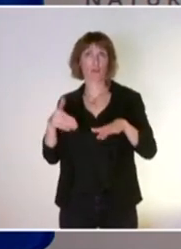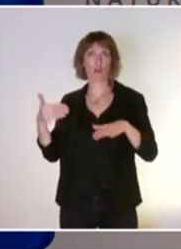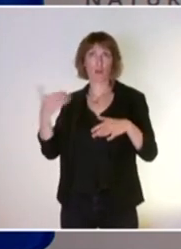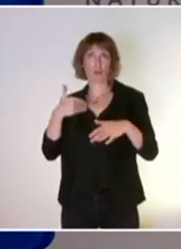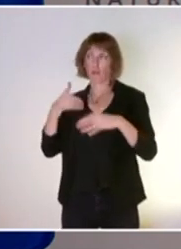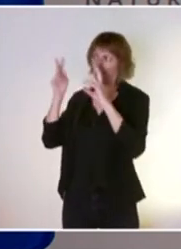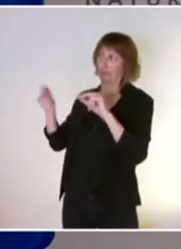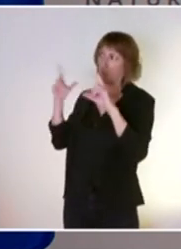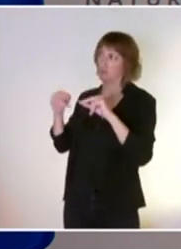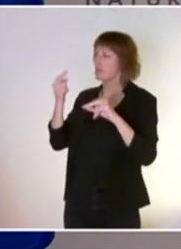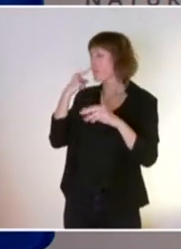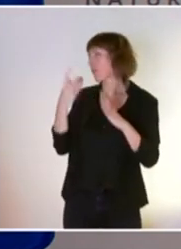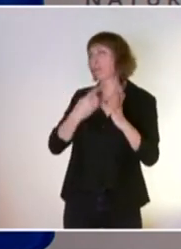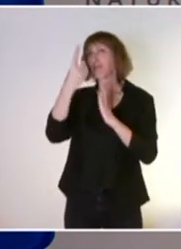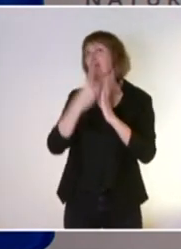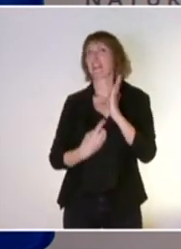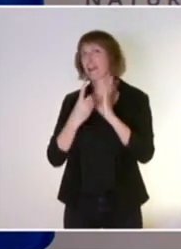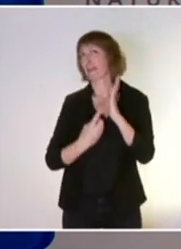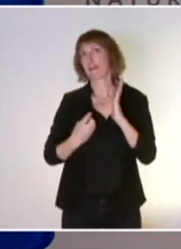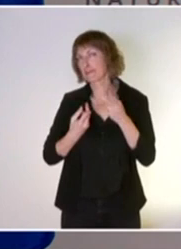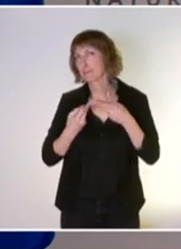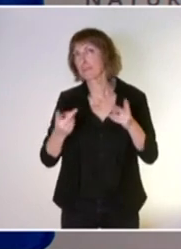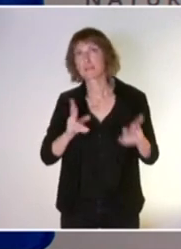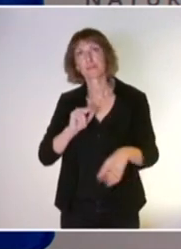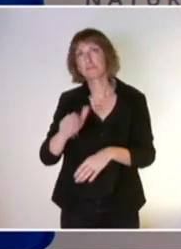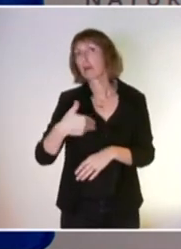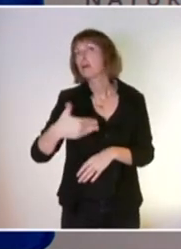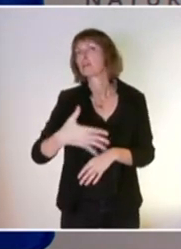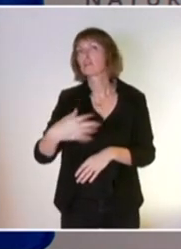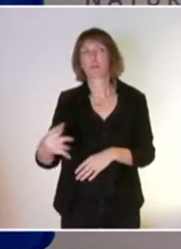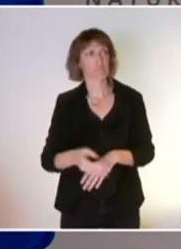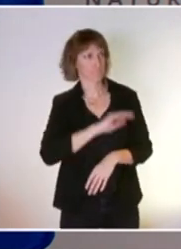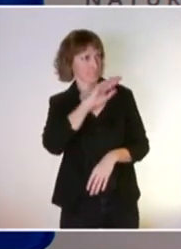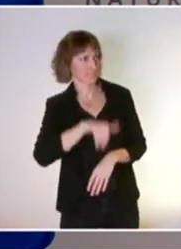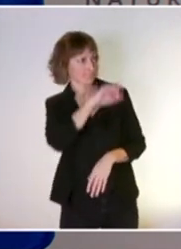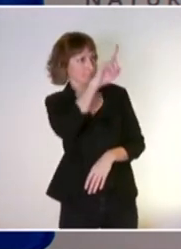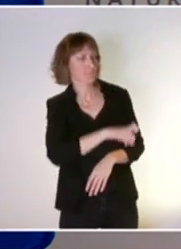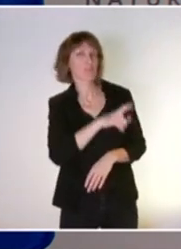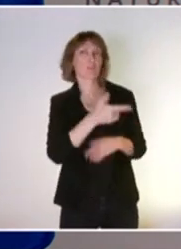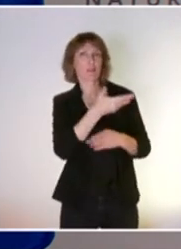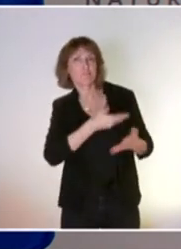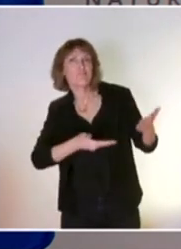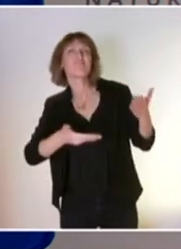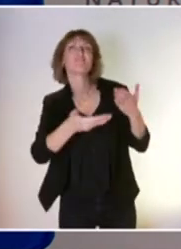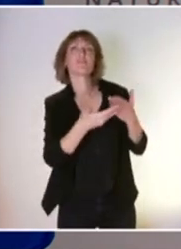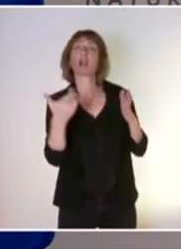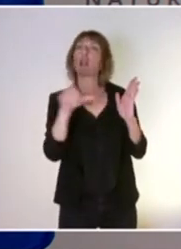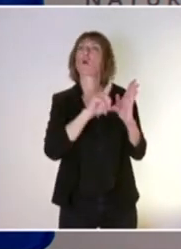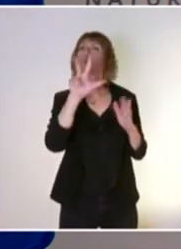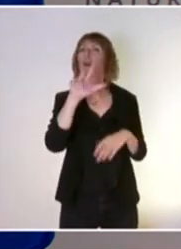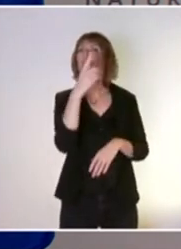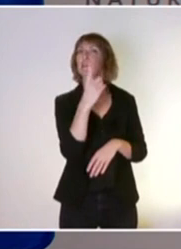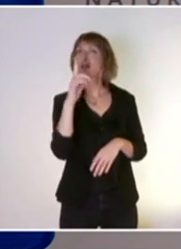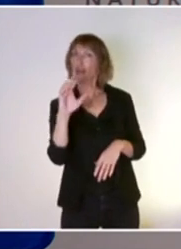des crèves vraisemblablement dans les semaines qui viennent. D'accord. Dernier aspect, vous parlez effectivement de cette subsidiarité. La loi 3DS